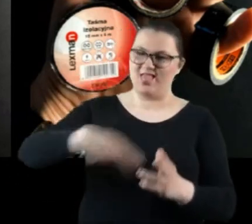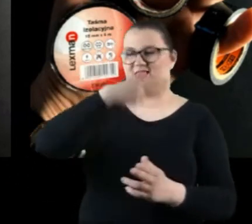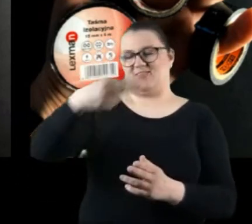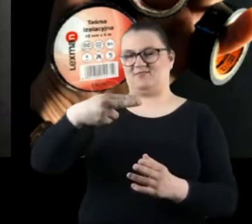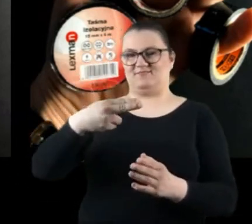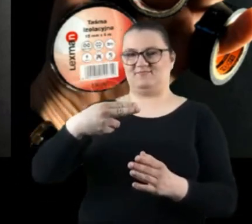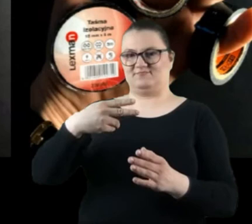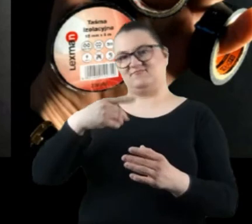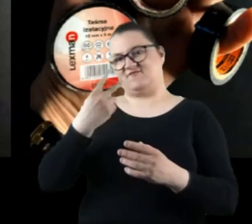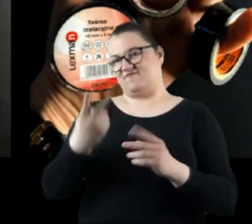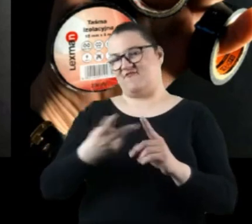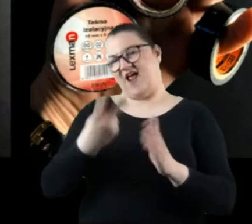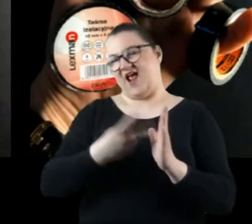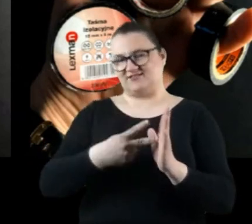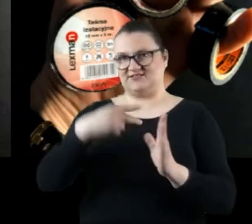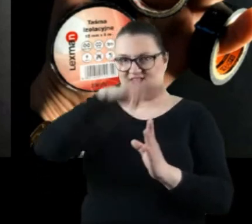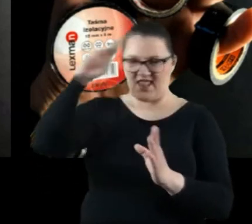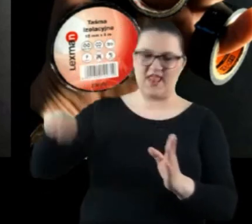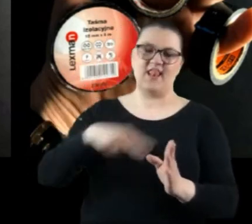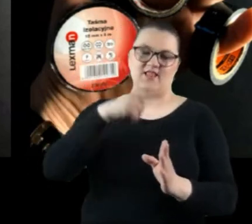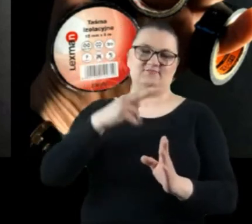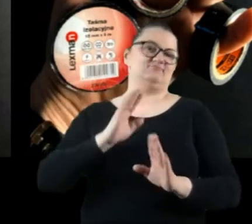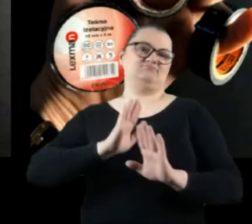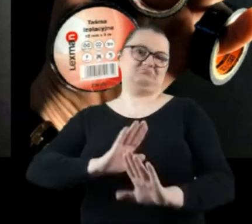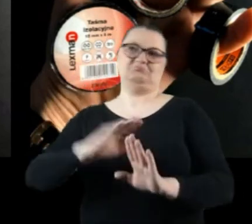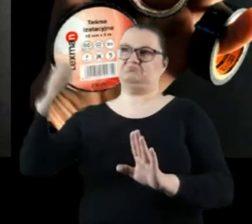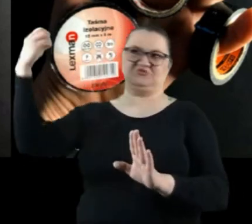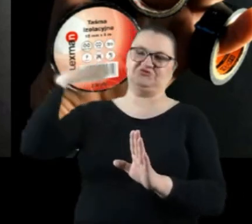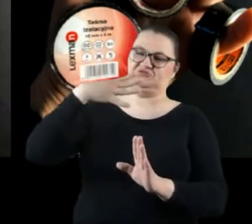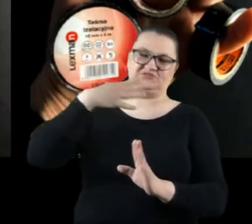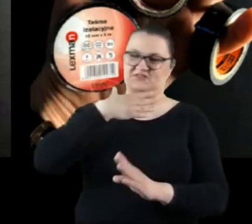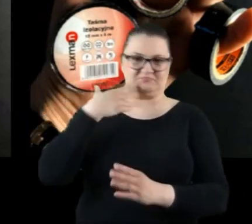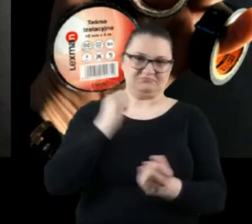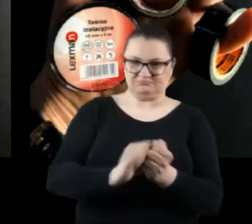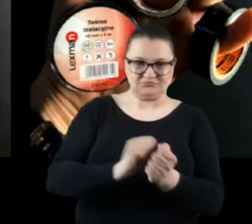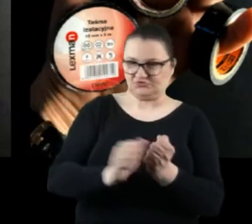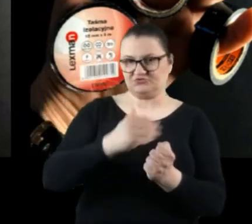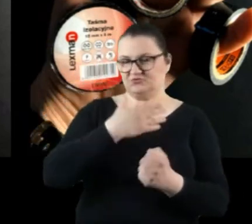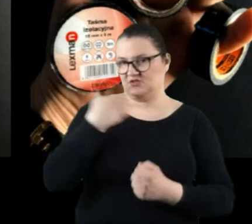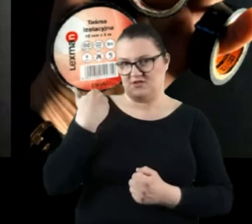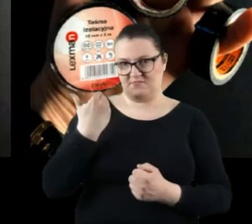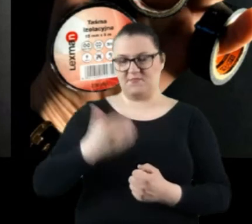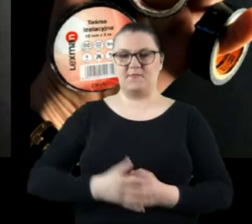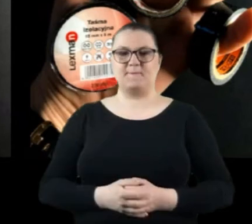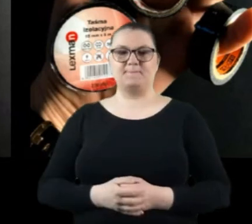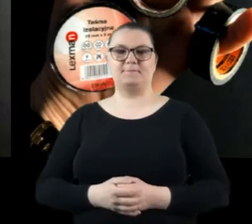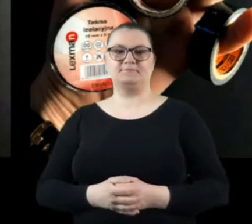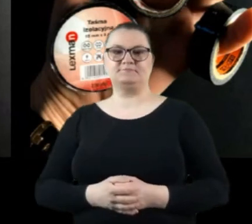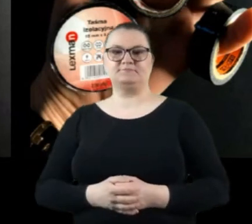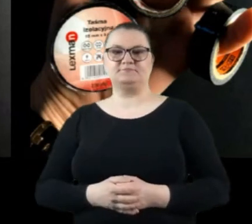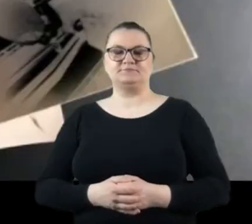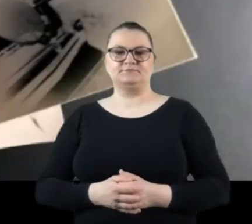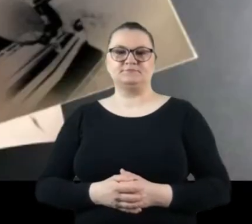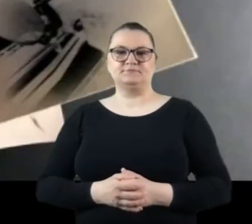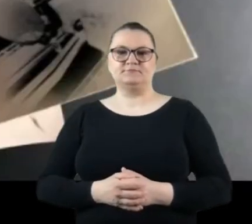dwa razy obkleić i żadne wiązki światła nie powinny się dostać, niepożądanie.